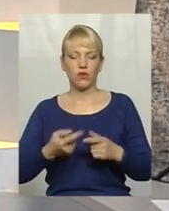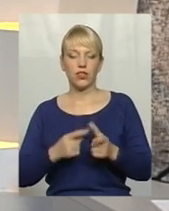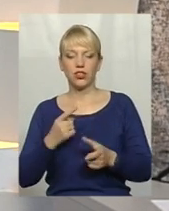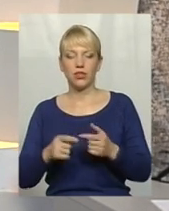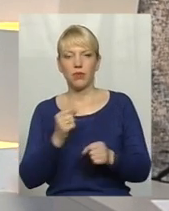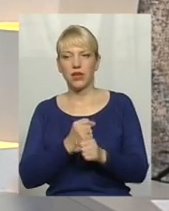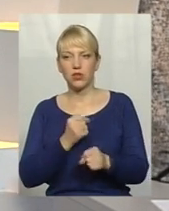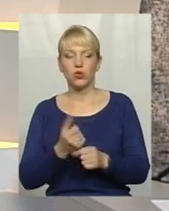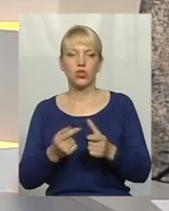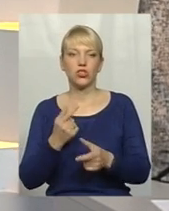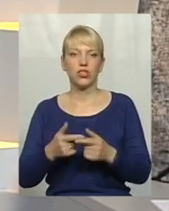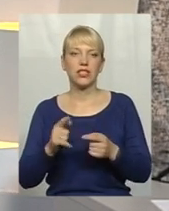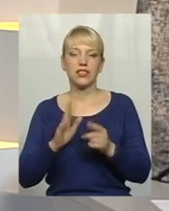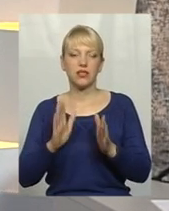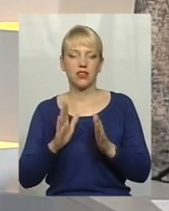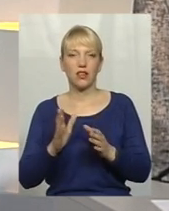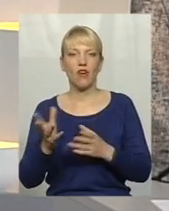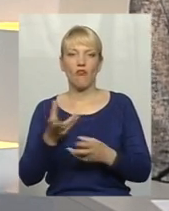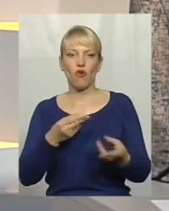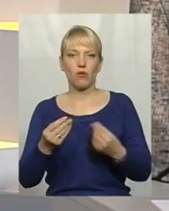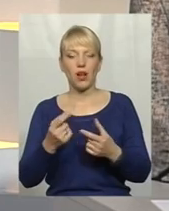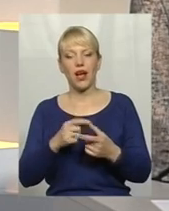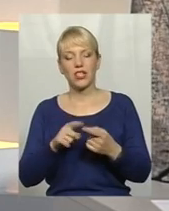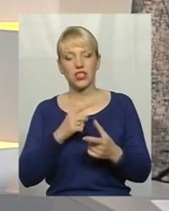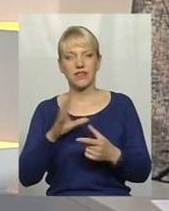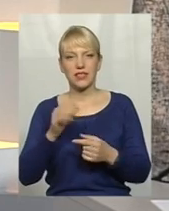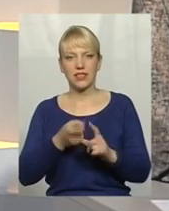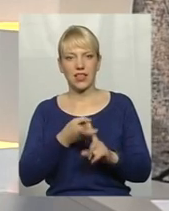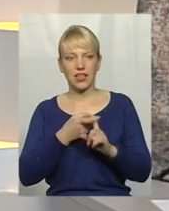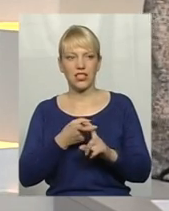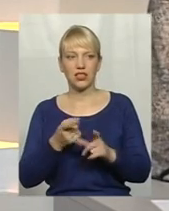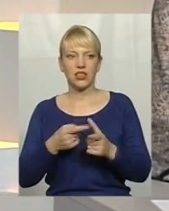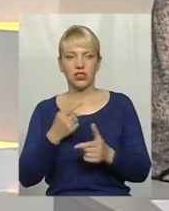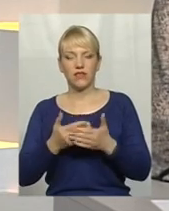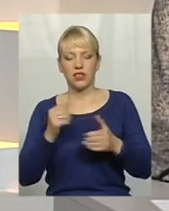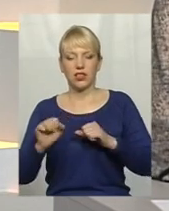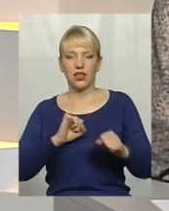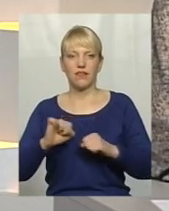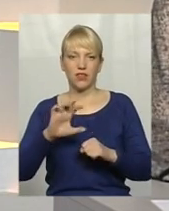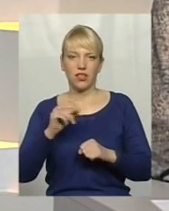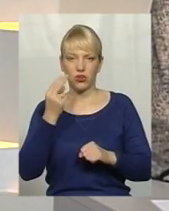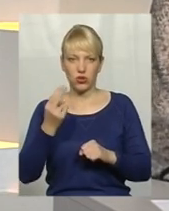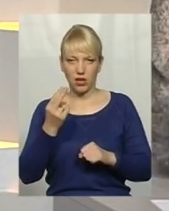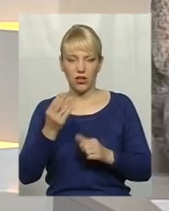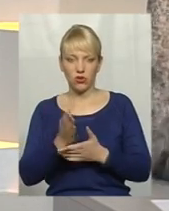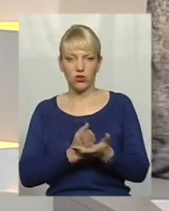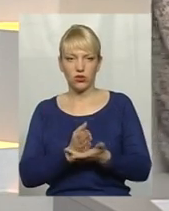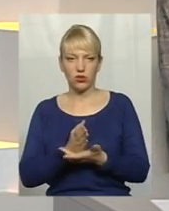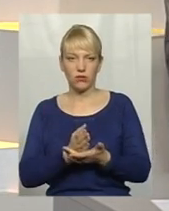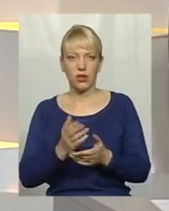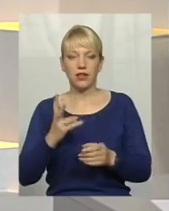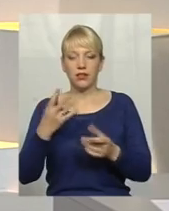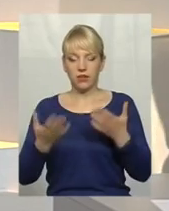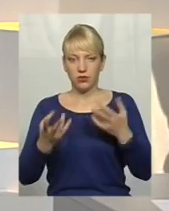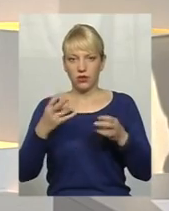маємо знову лише формальність? А чи залежить все, чи то від керівника тієї соціальної служби, якщо на